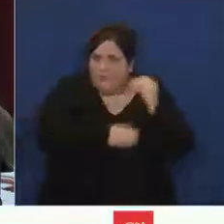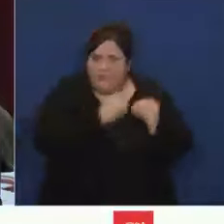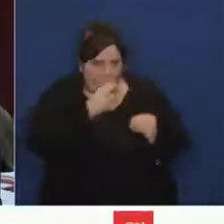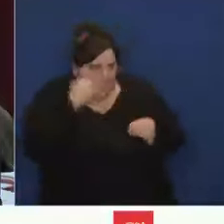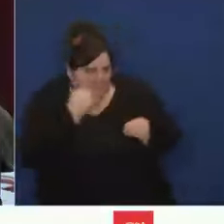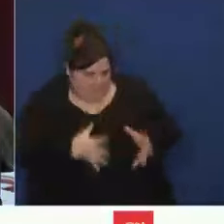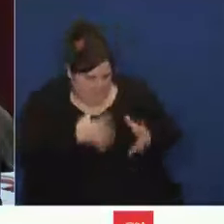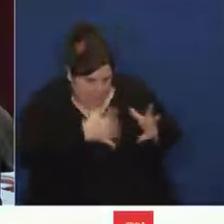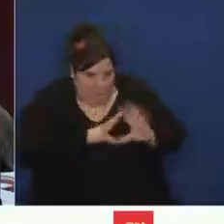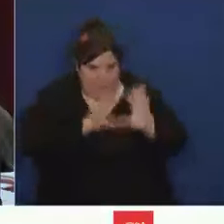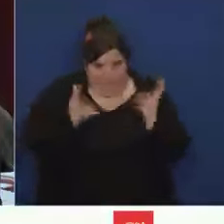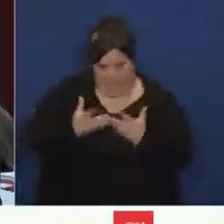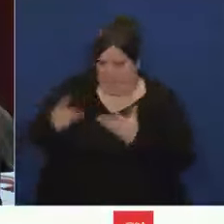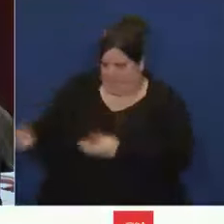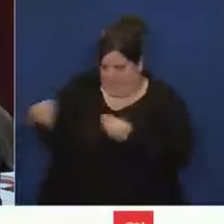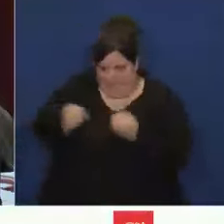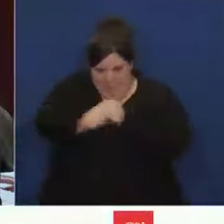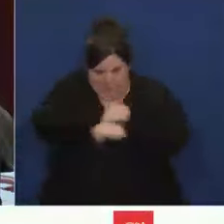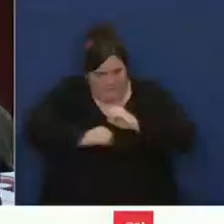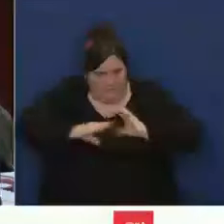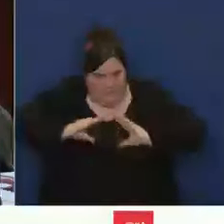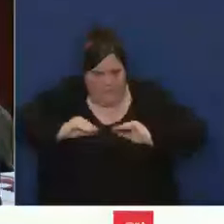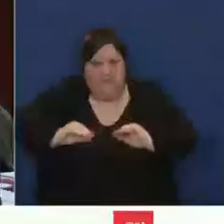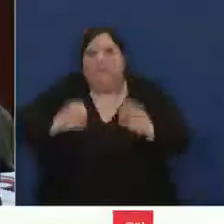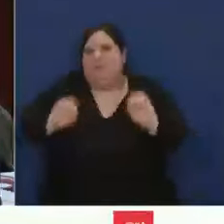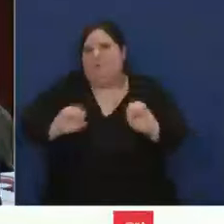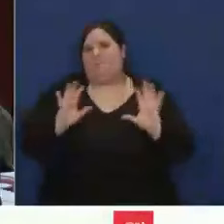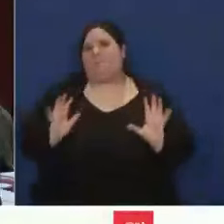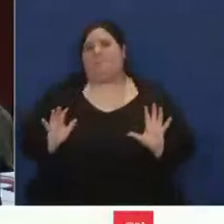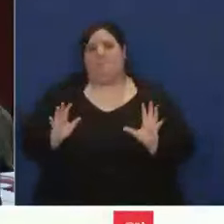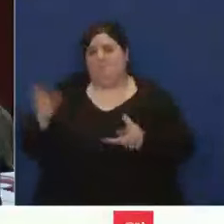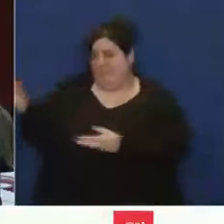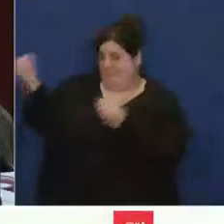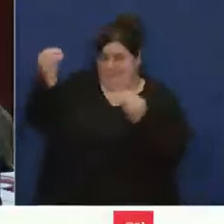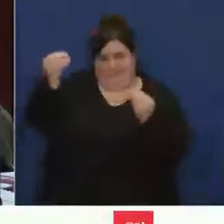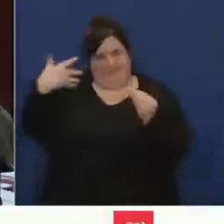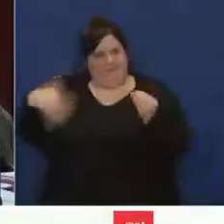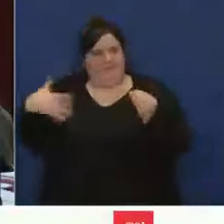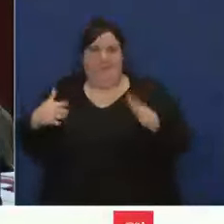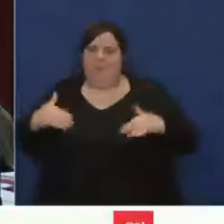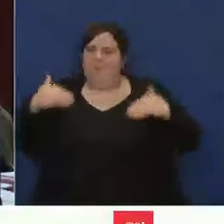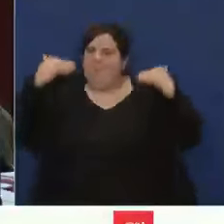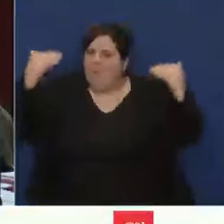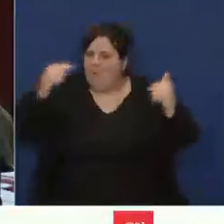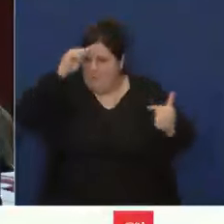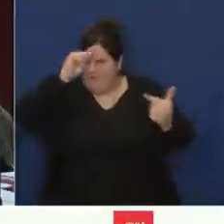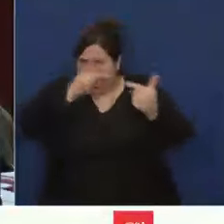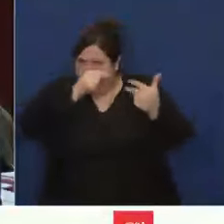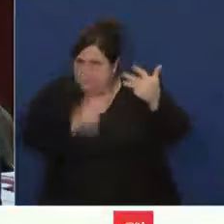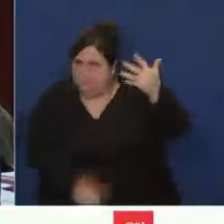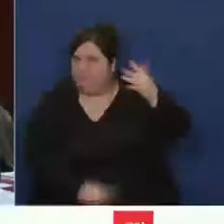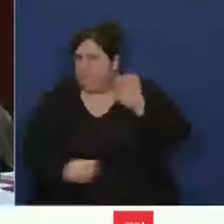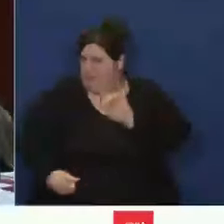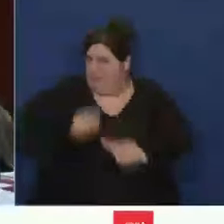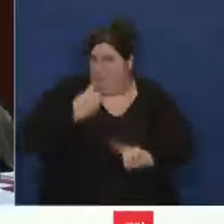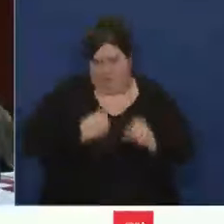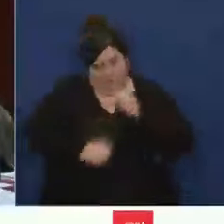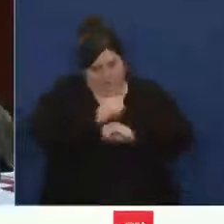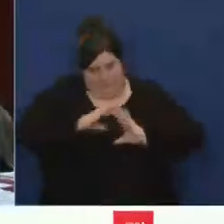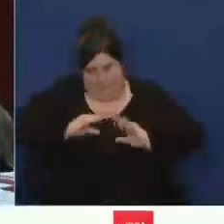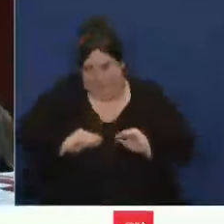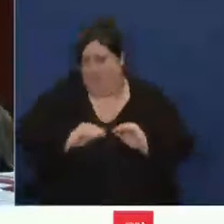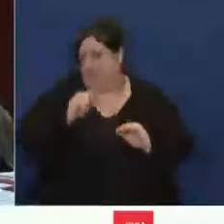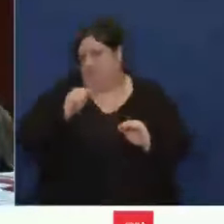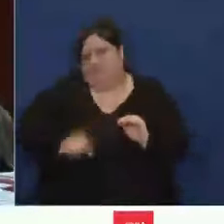cette cartographie puisse être emmenée parce que c'est un chantier qui est important. Deuxièmement, je